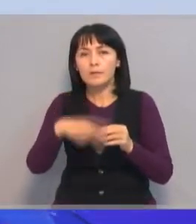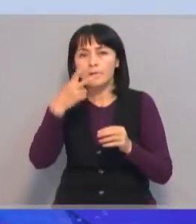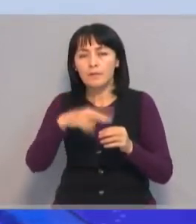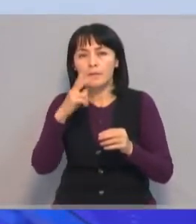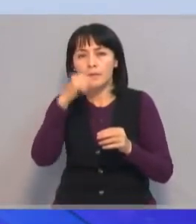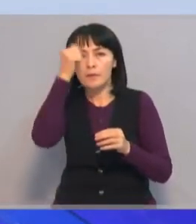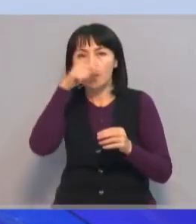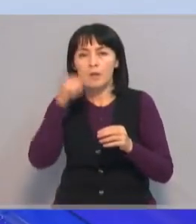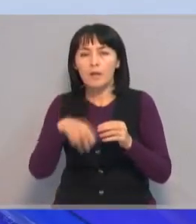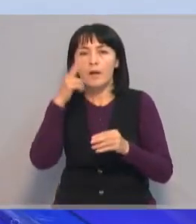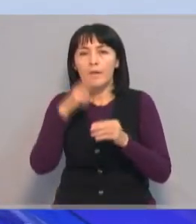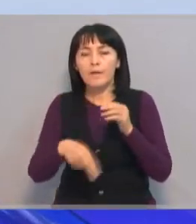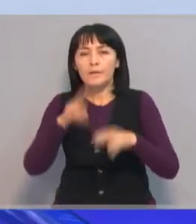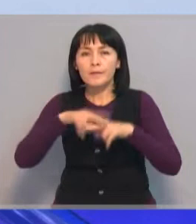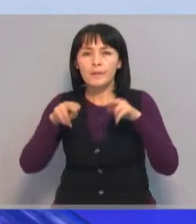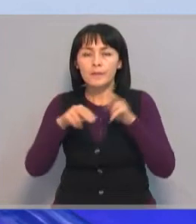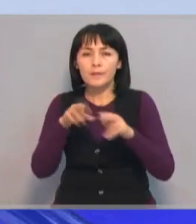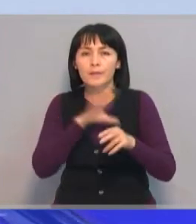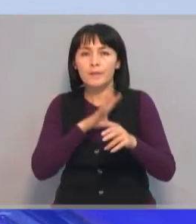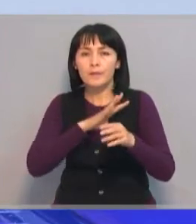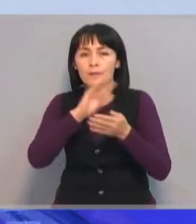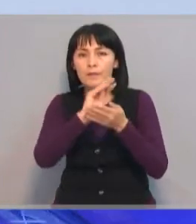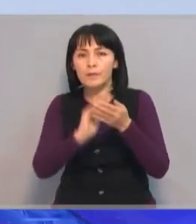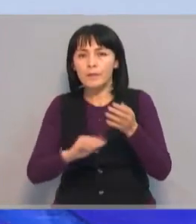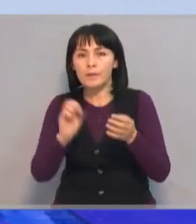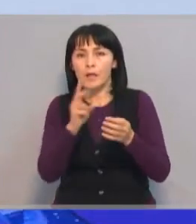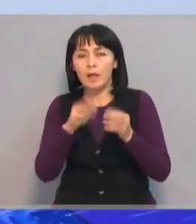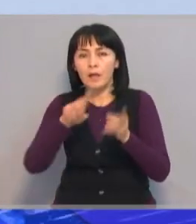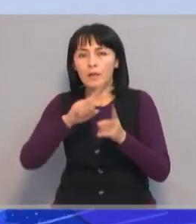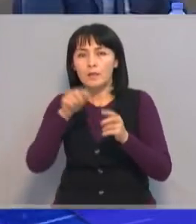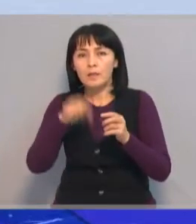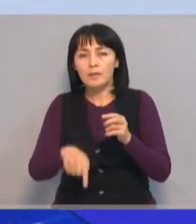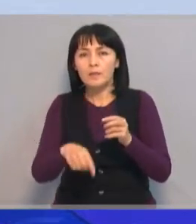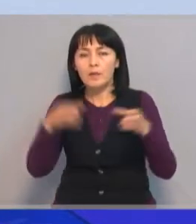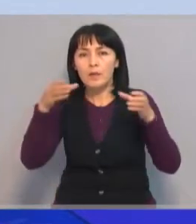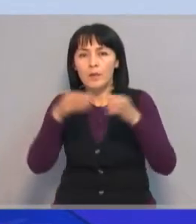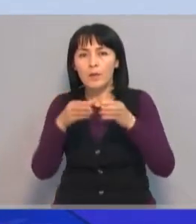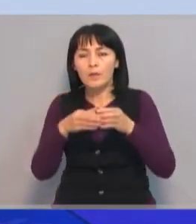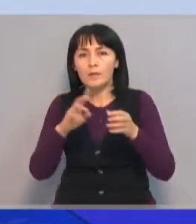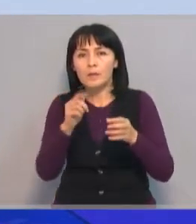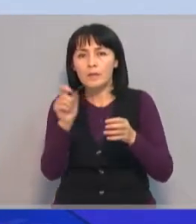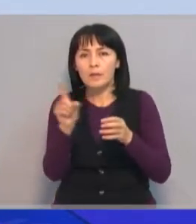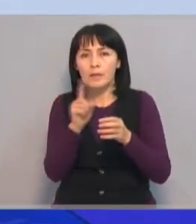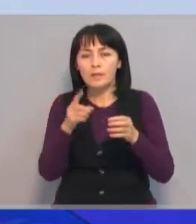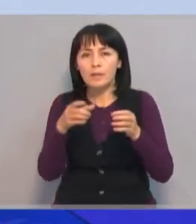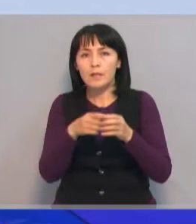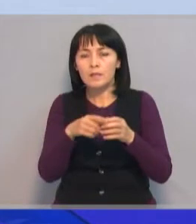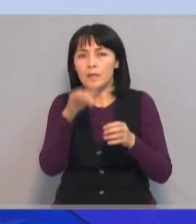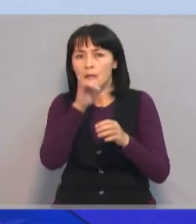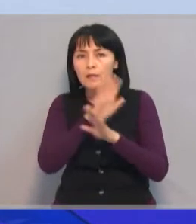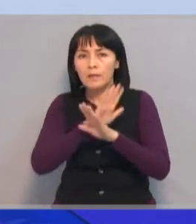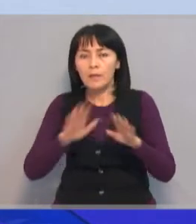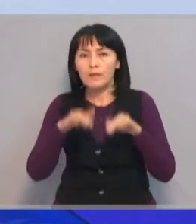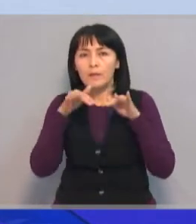году. По завершении строительных работ был составлен акт приемки. Однако со стороны акционерного общества «Кастрансгаз Аймак» не было дано